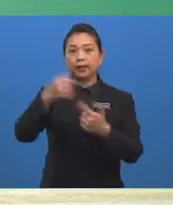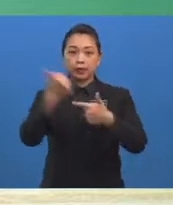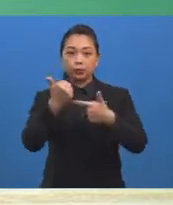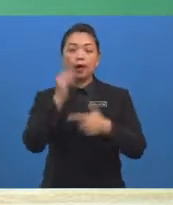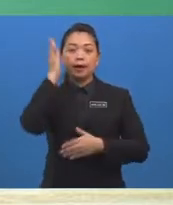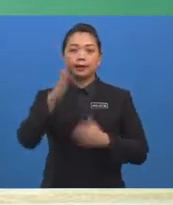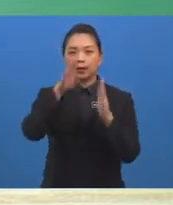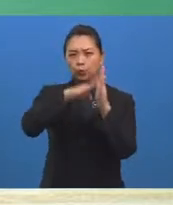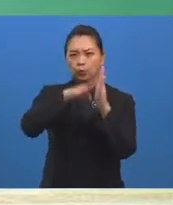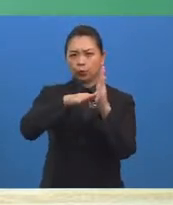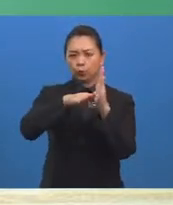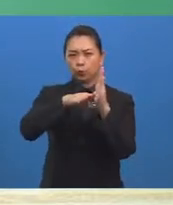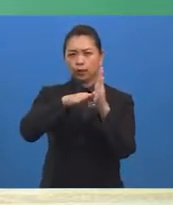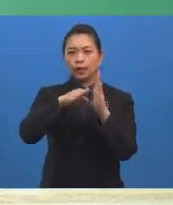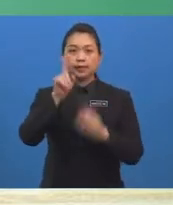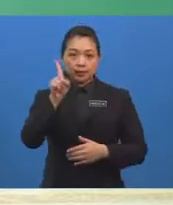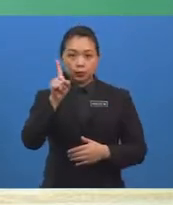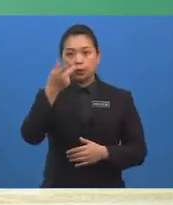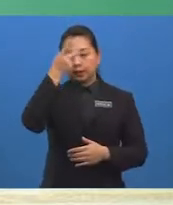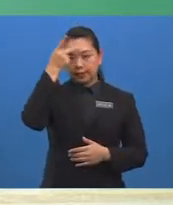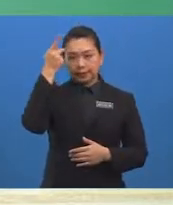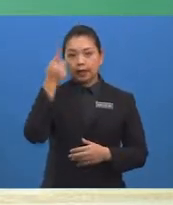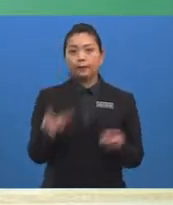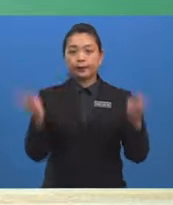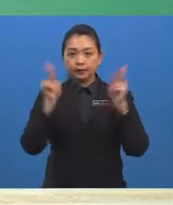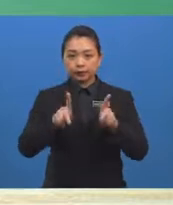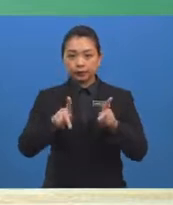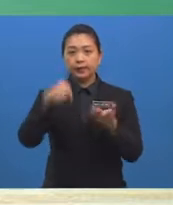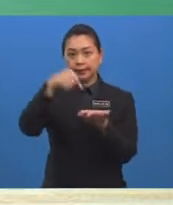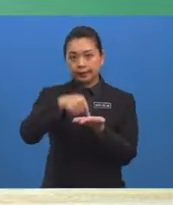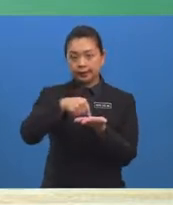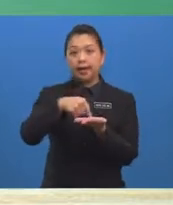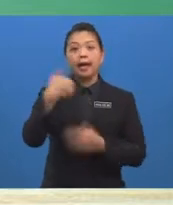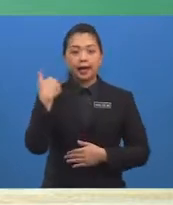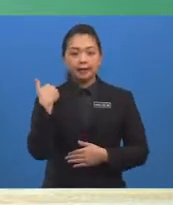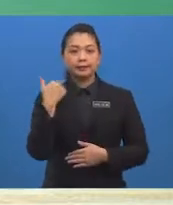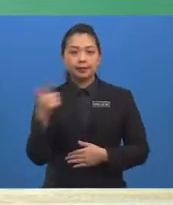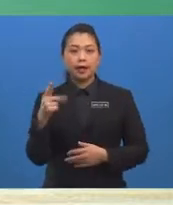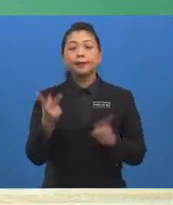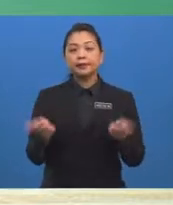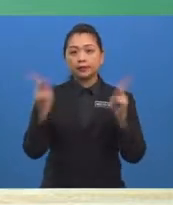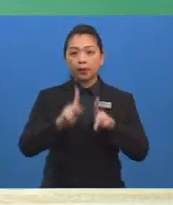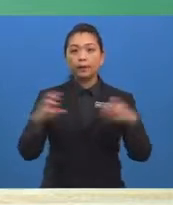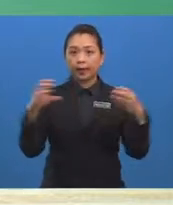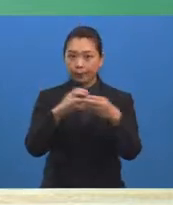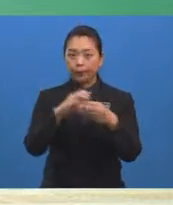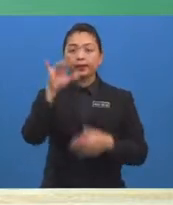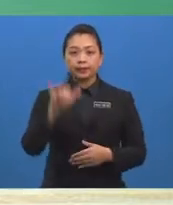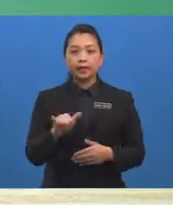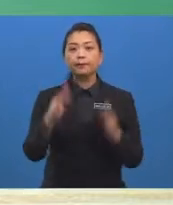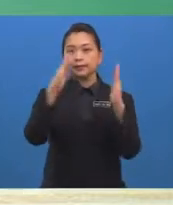sebanyak 1 kerana peristiwa ini adalah peristiwa bergabung yang bersandar